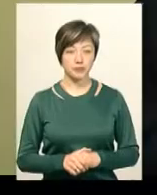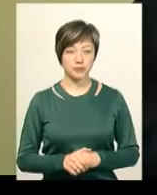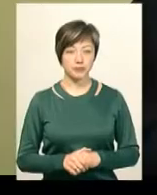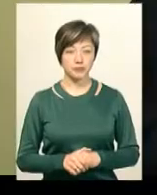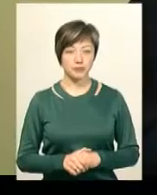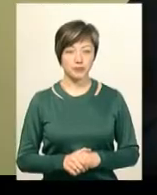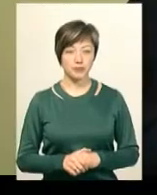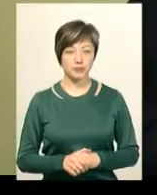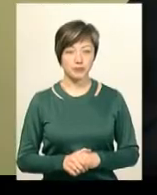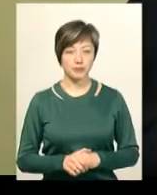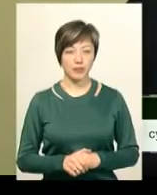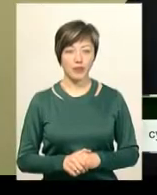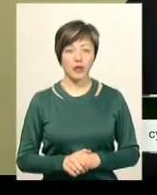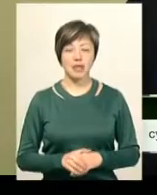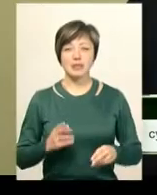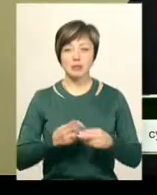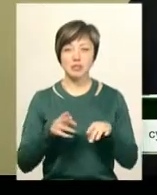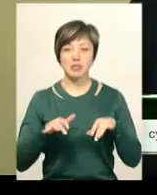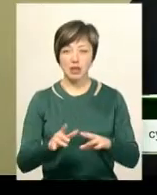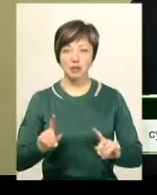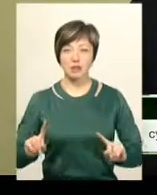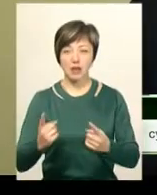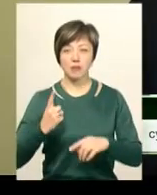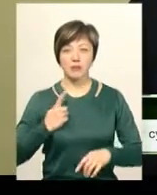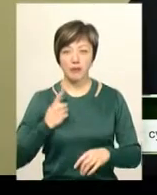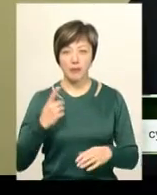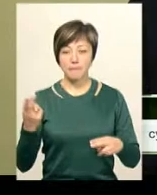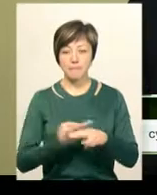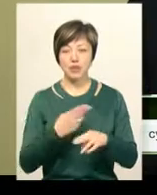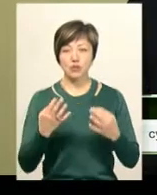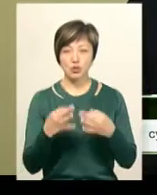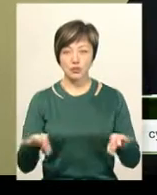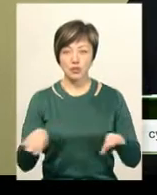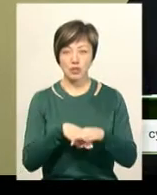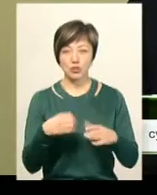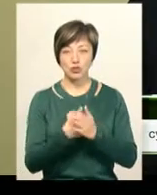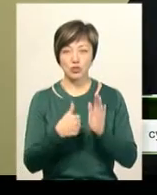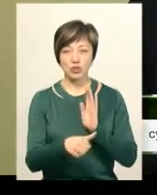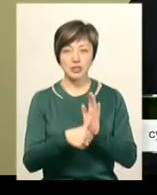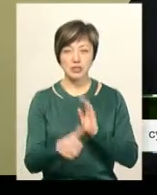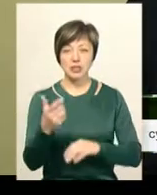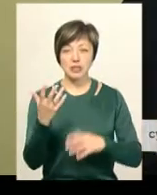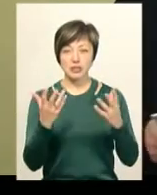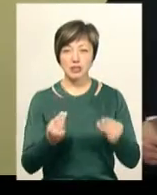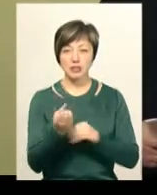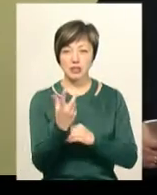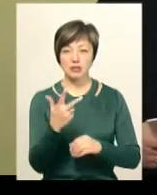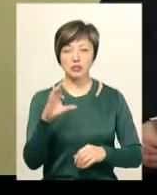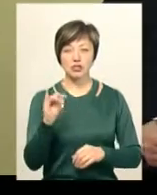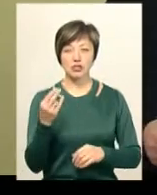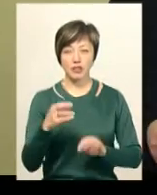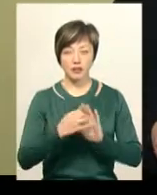Ви вигляді тримання під вартою без визначення розміру застави сроком до 60 днів, а саме до 13 січня 2019